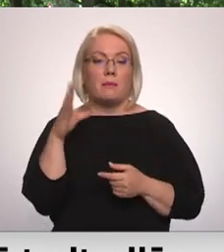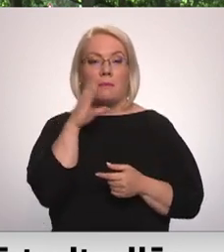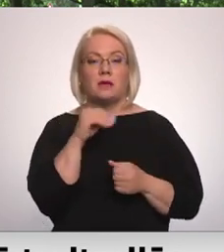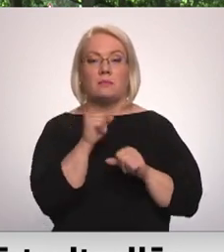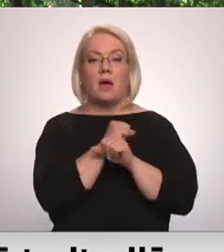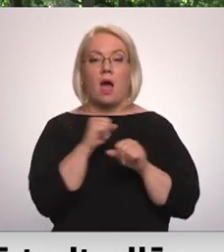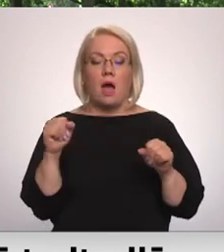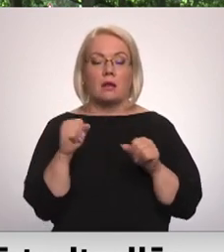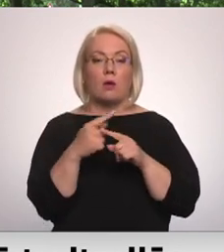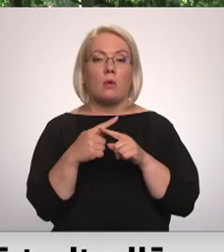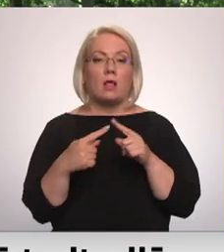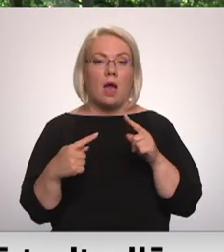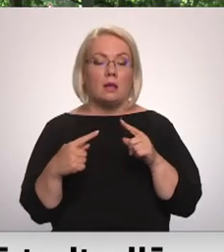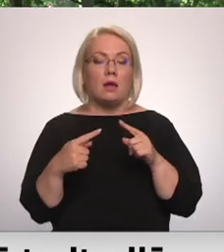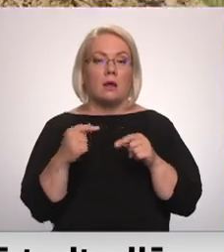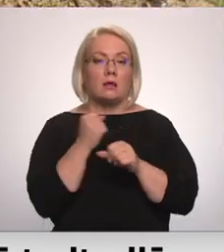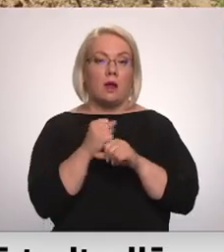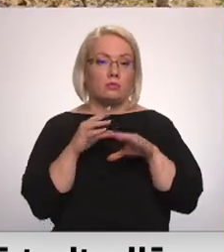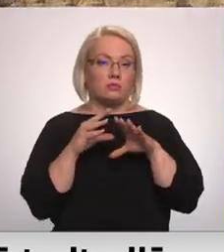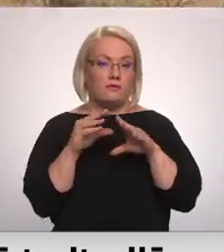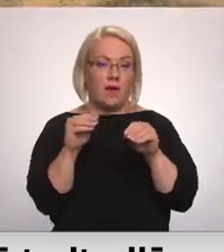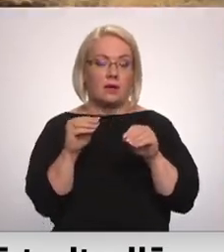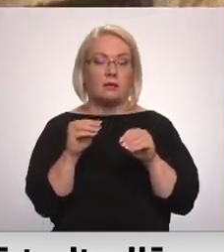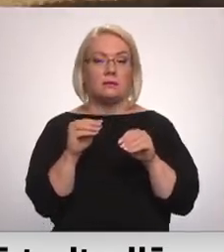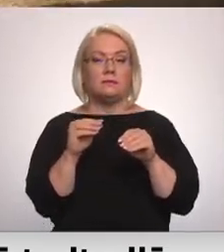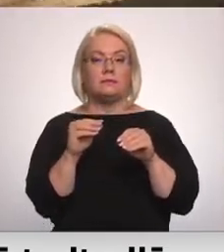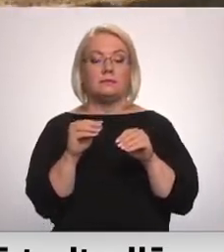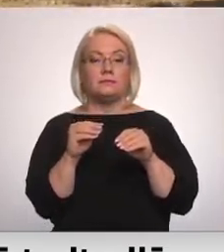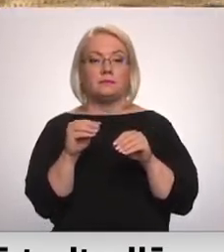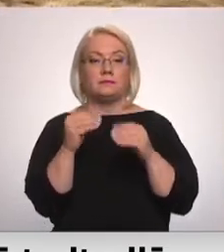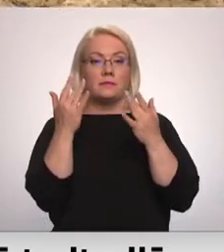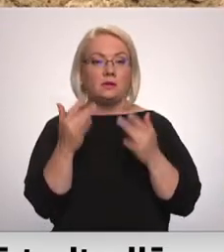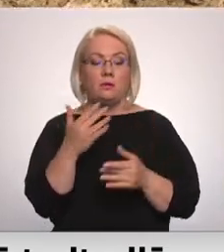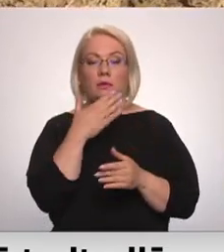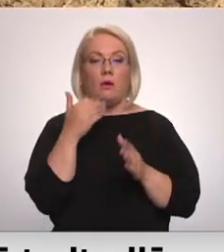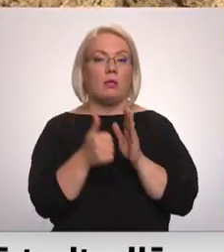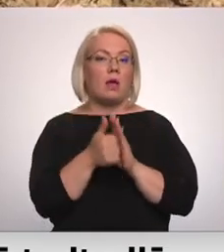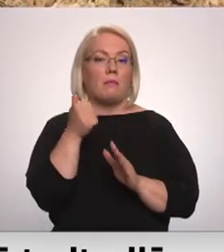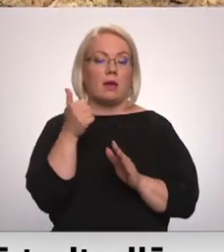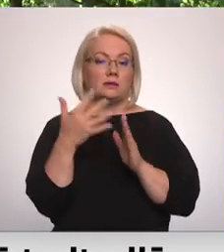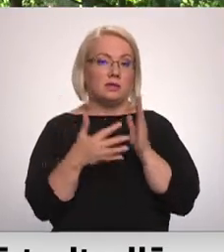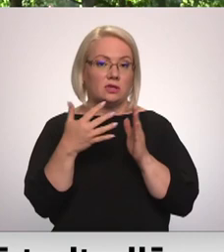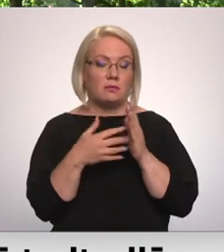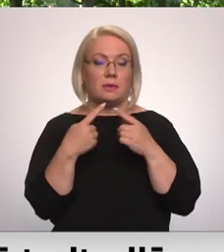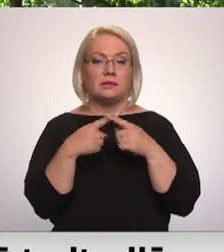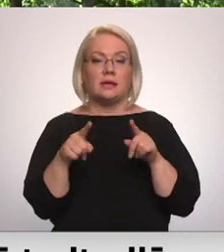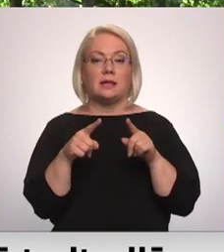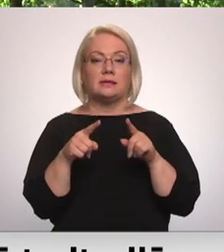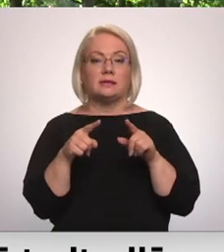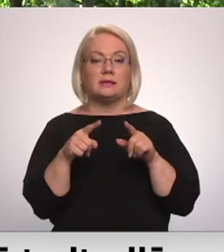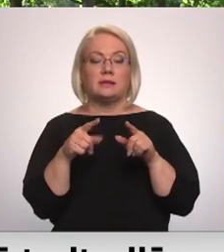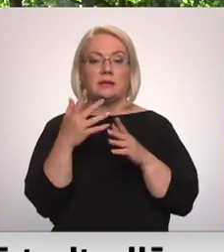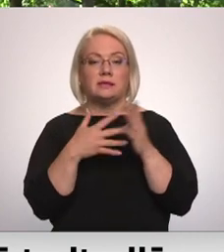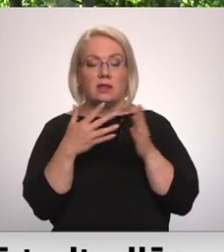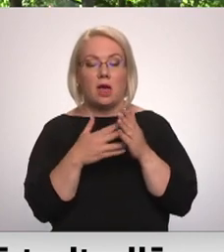ātrāk un lētāk montājuši darbas veikt. Pasākums, protams, nav labākā izeja, bet citas izejas pie esošiem finansu